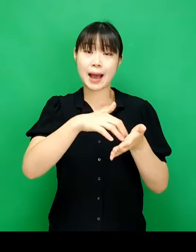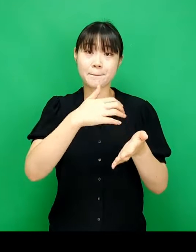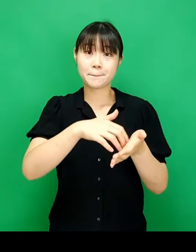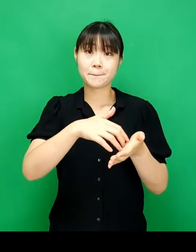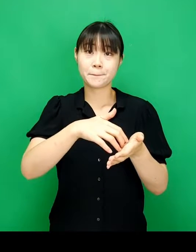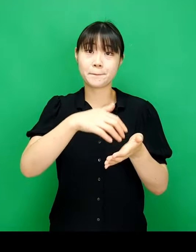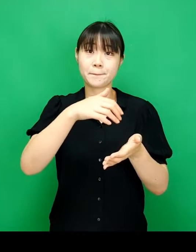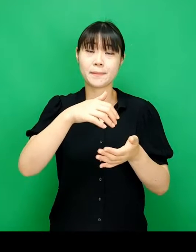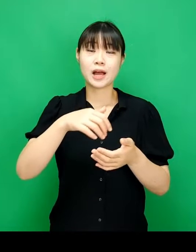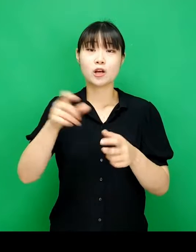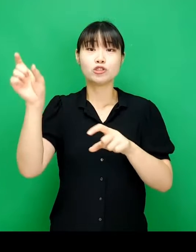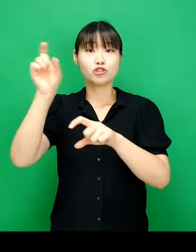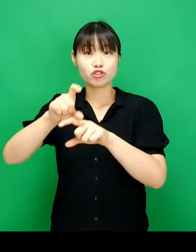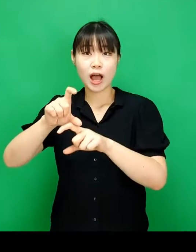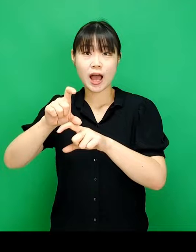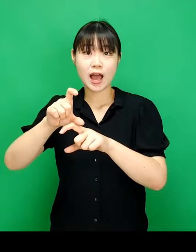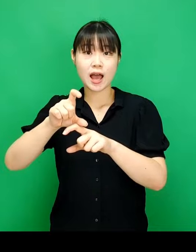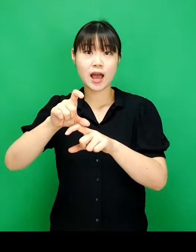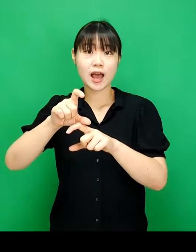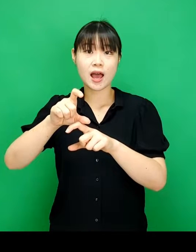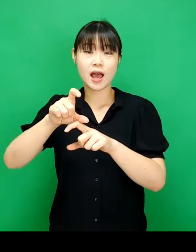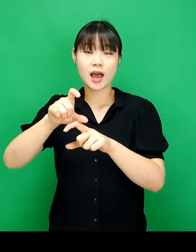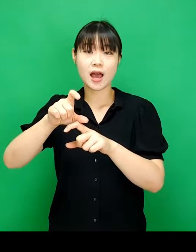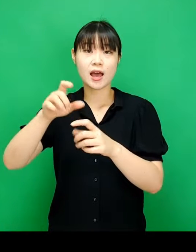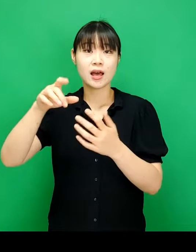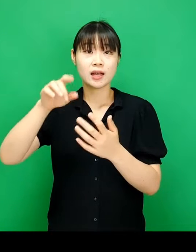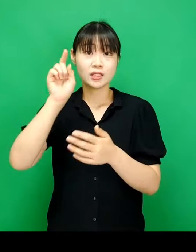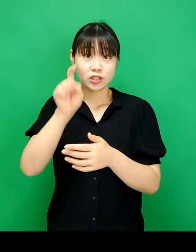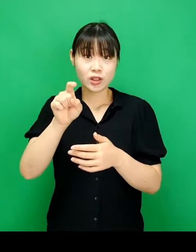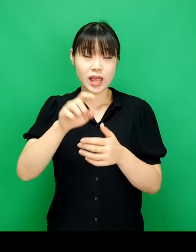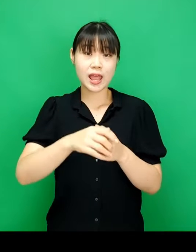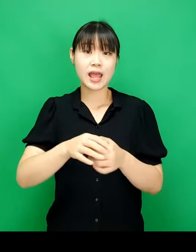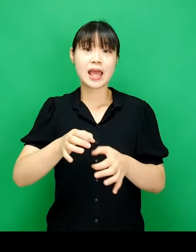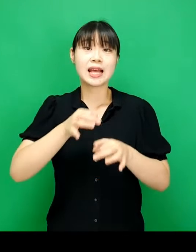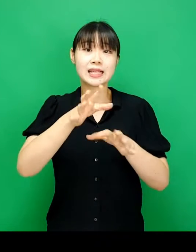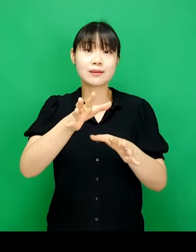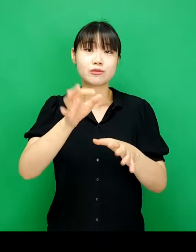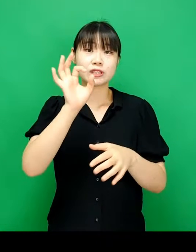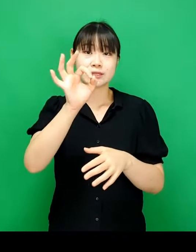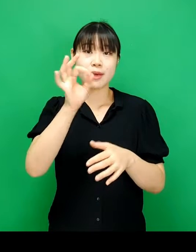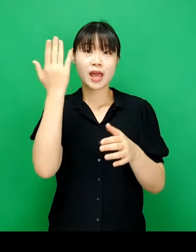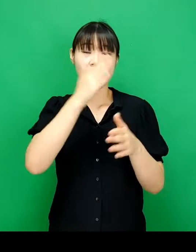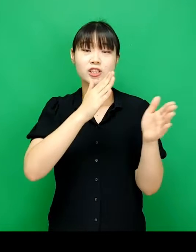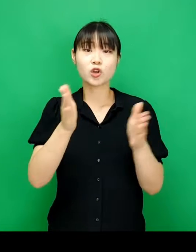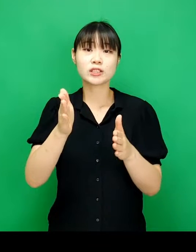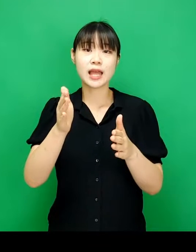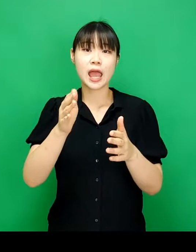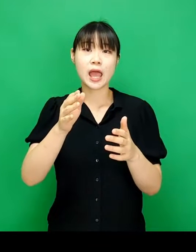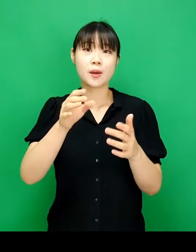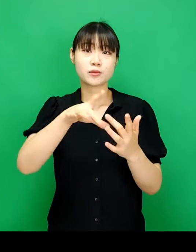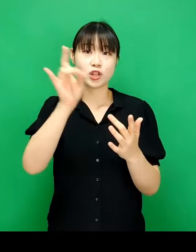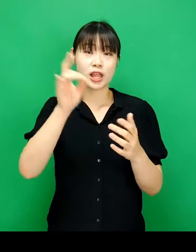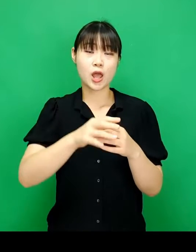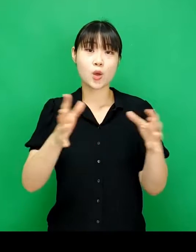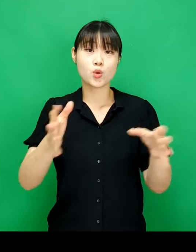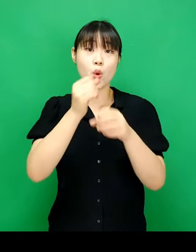다음으로 값 추가 버튼을 클릭한 후 기부 금액 정제 항목을 선택합니다